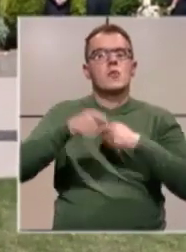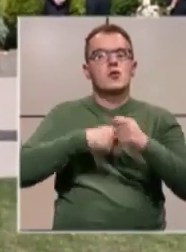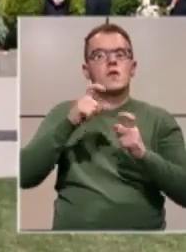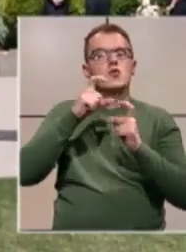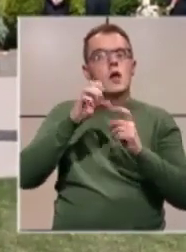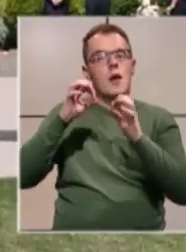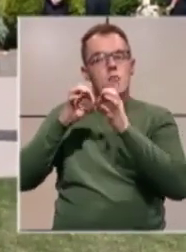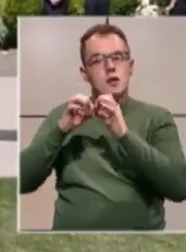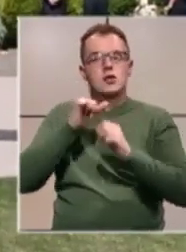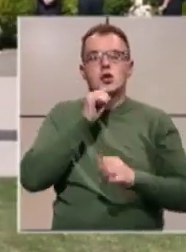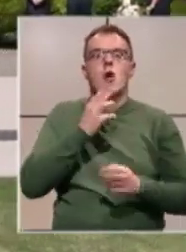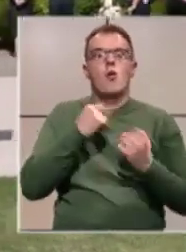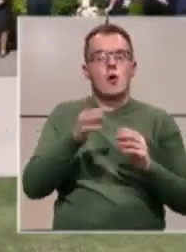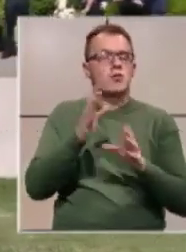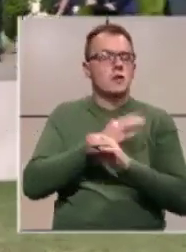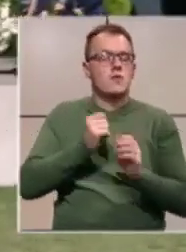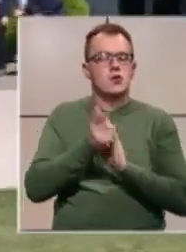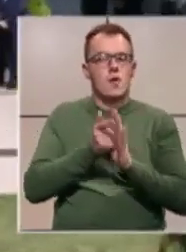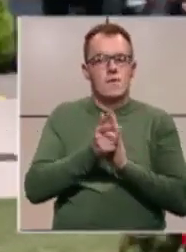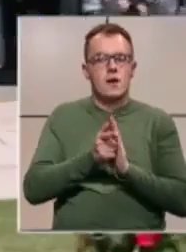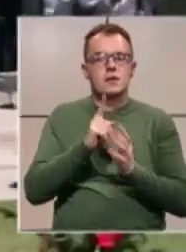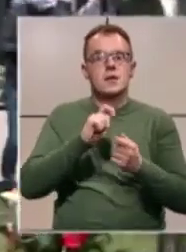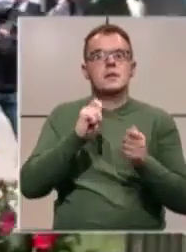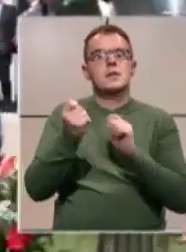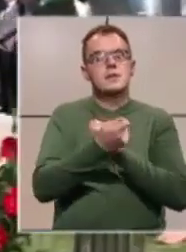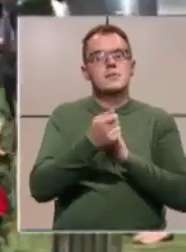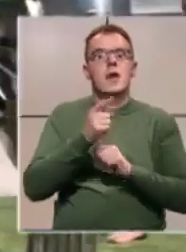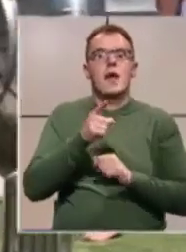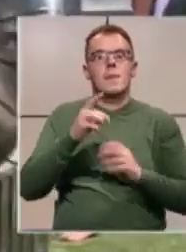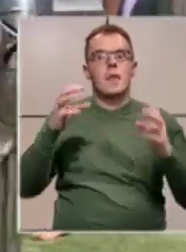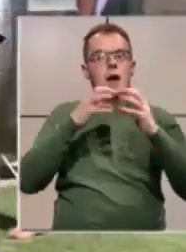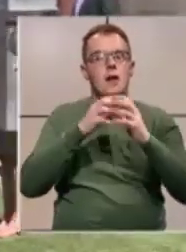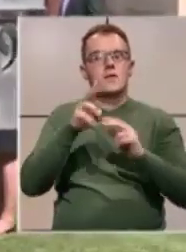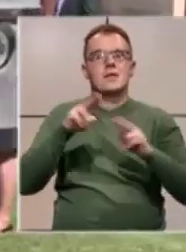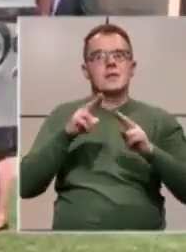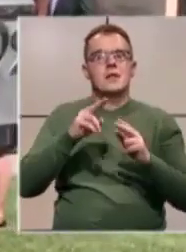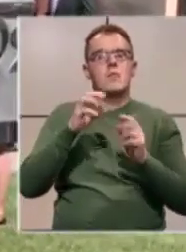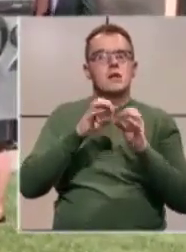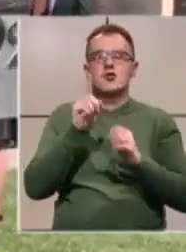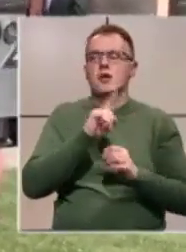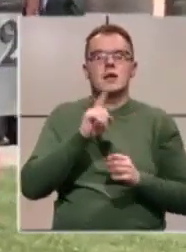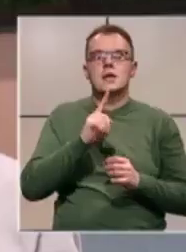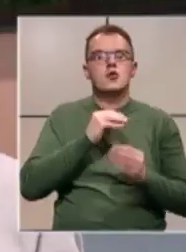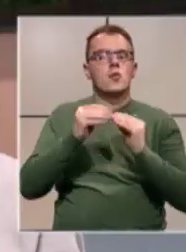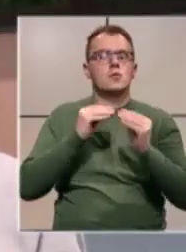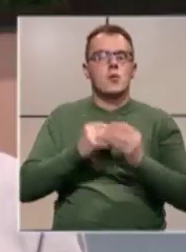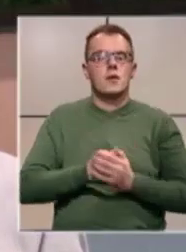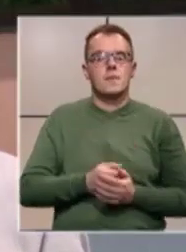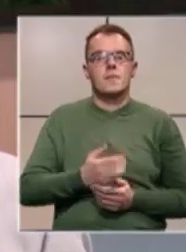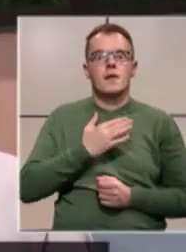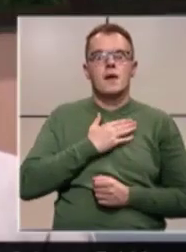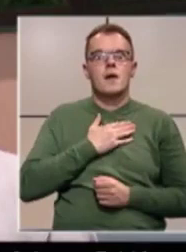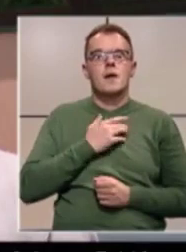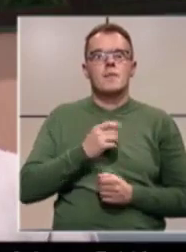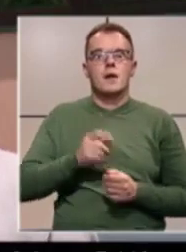Sulejmana Brkića, koja je u završnoj fazi. Smjene nepodobnih kadrova za ministra Brkića nisu sporne. Meni nimalo